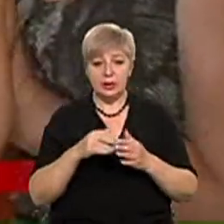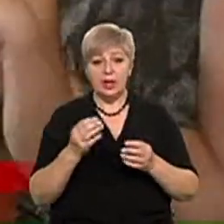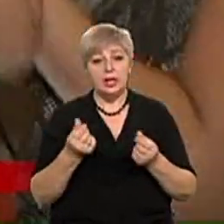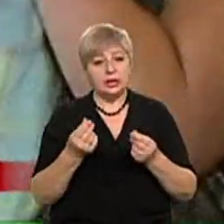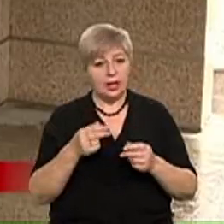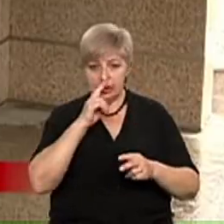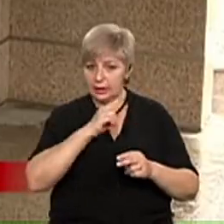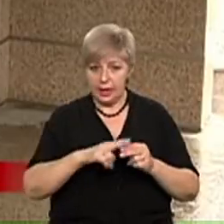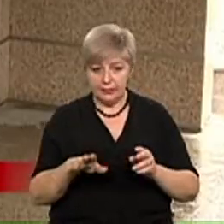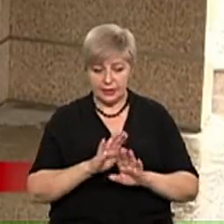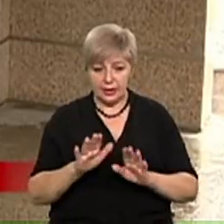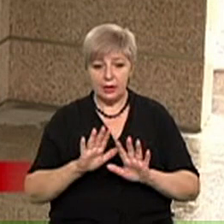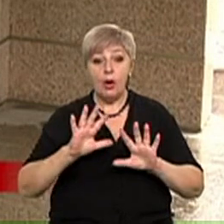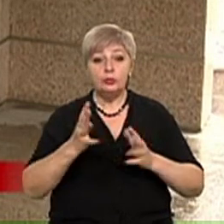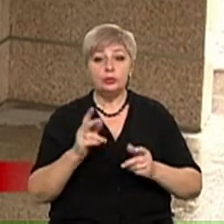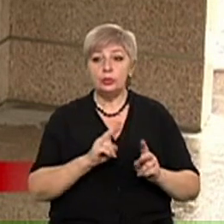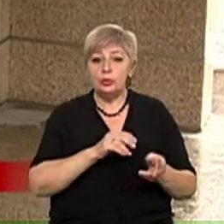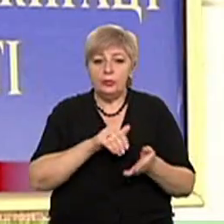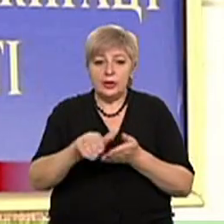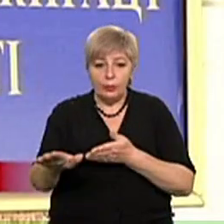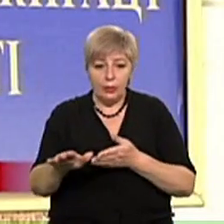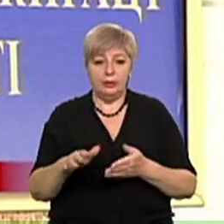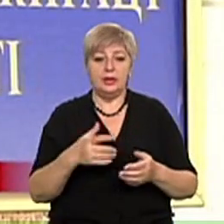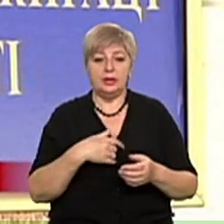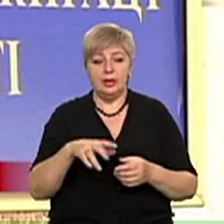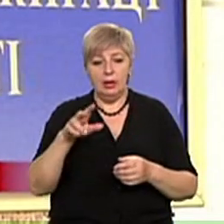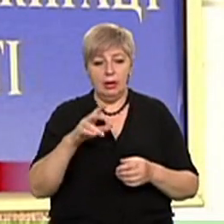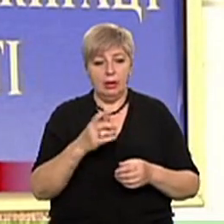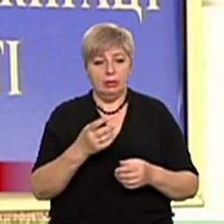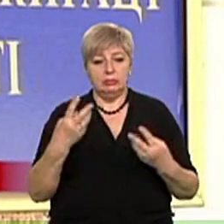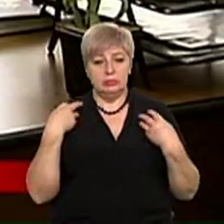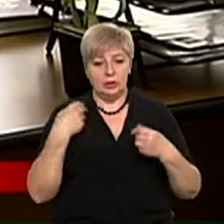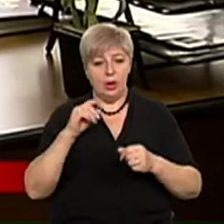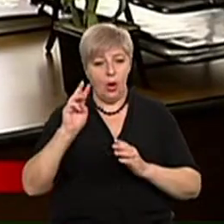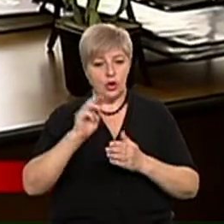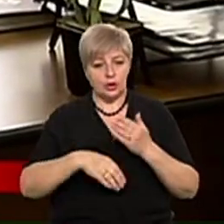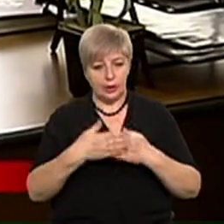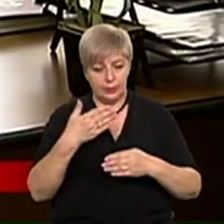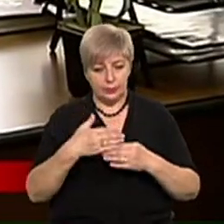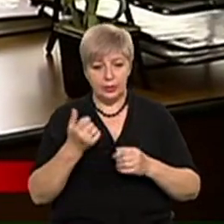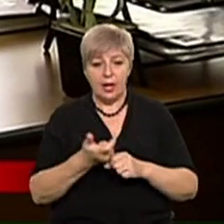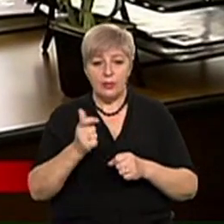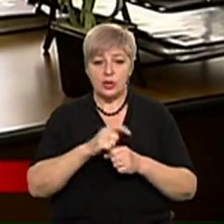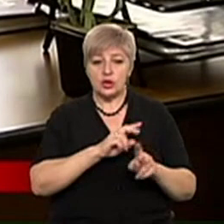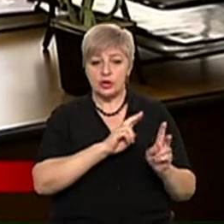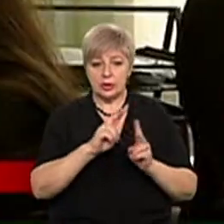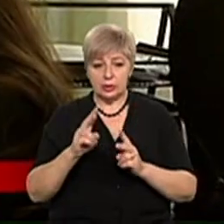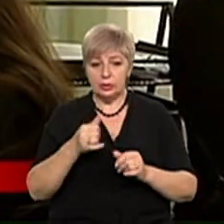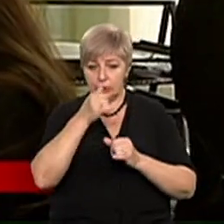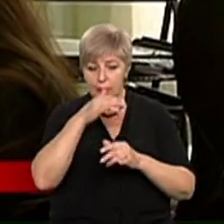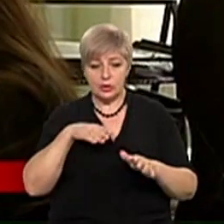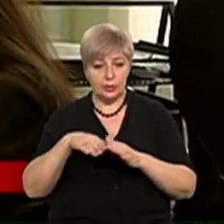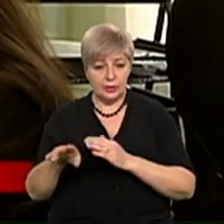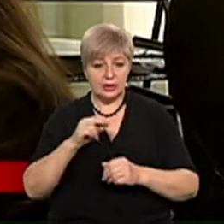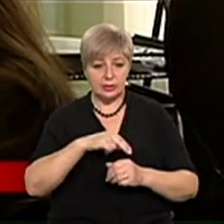це не втратять. У разі відмови будь-кому роботодавця оштрафує Держслужба з питань праці. Але більшість тих, хто з роботи піти не може,